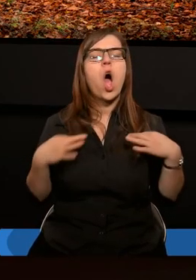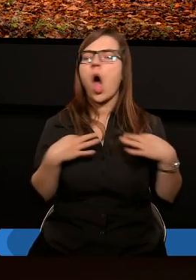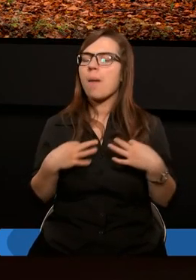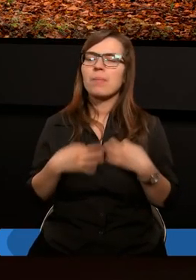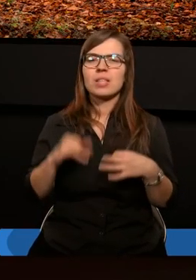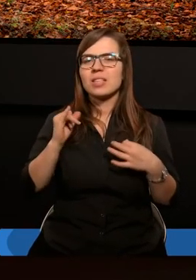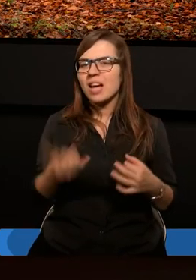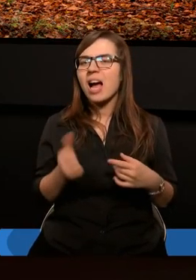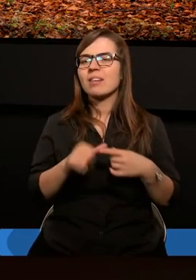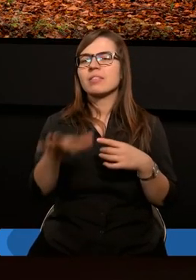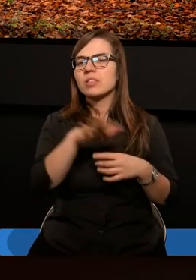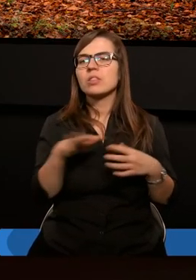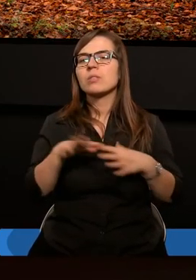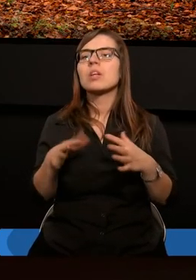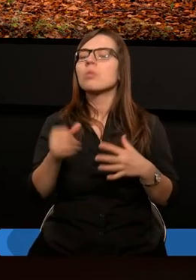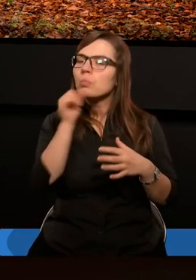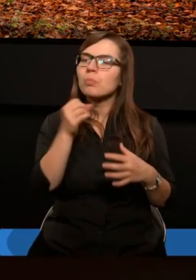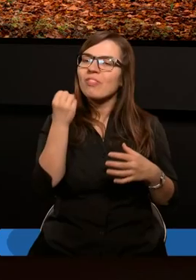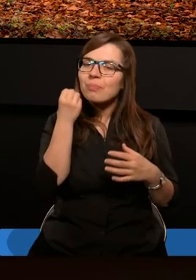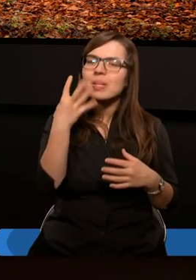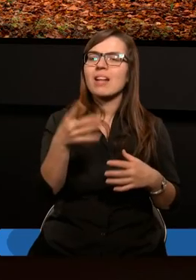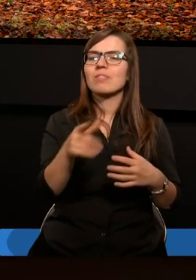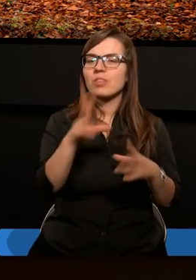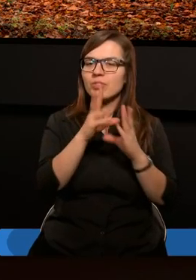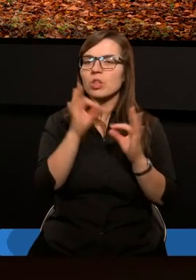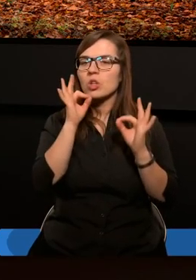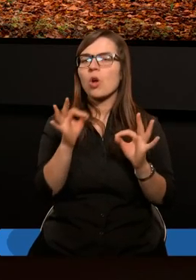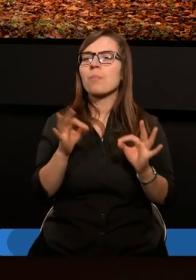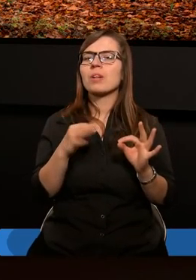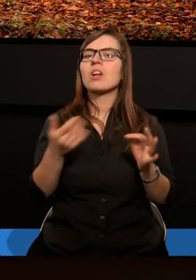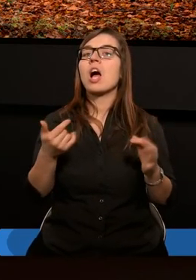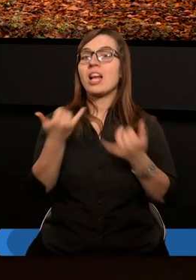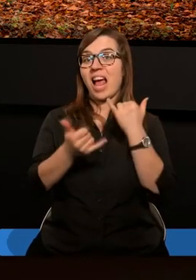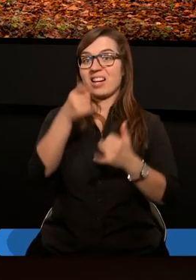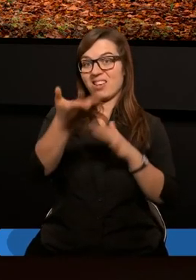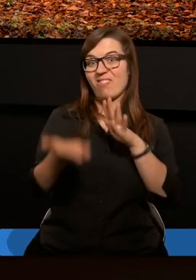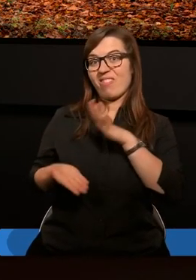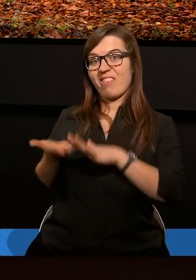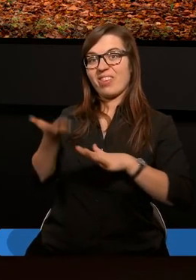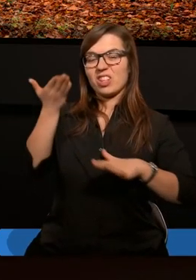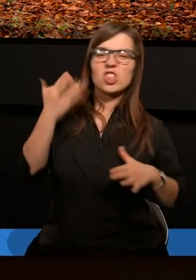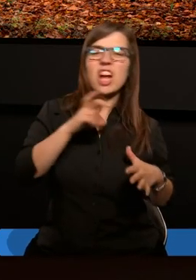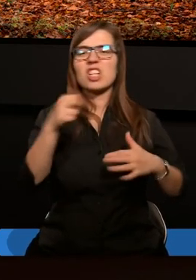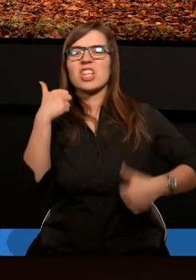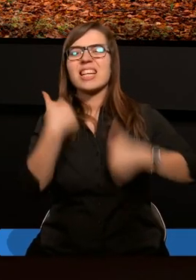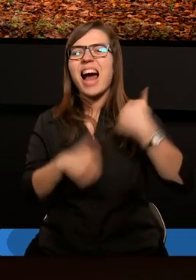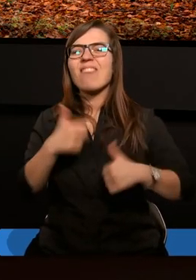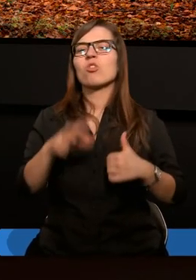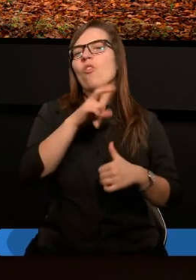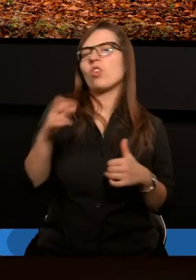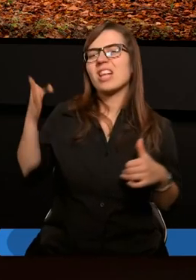Obojętnie na jakim tle nie próbujmy się wywyższać. Bo jak się będziemy wywyższać, czy zawodowo, czy